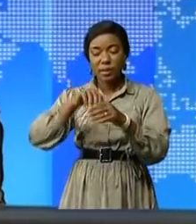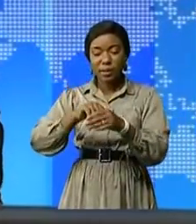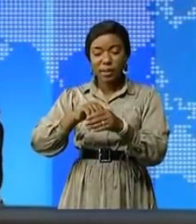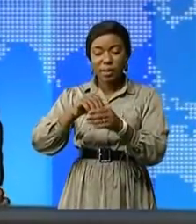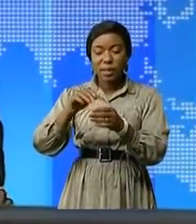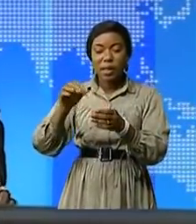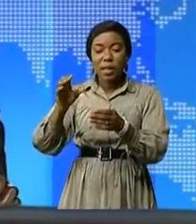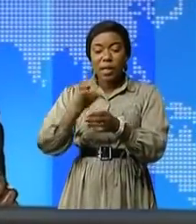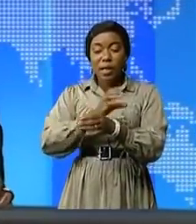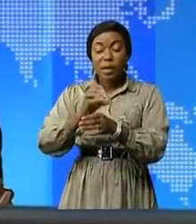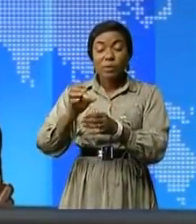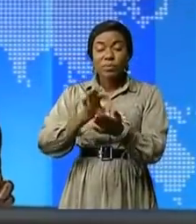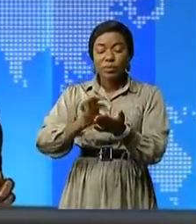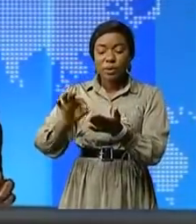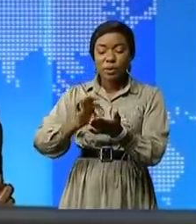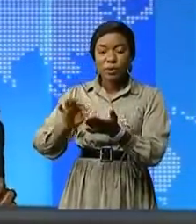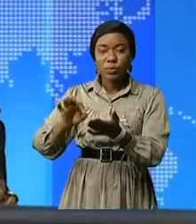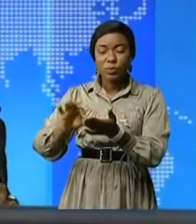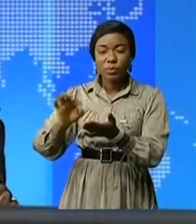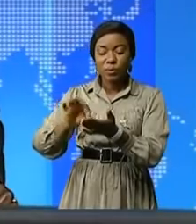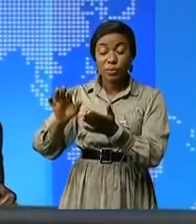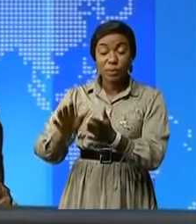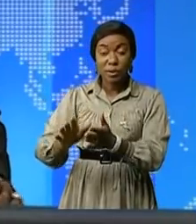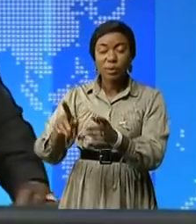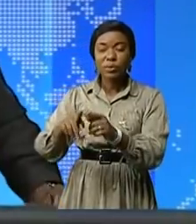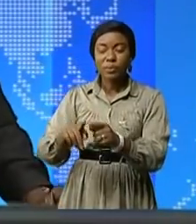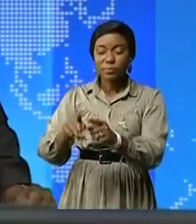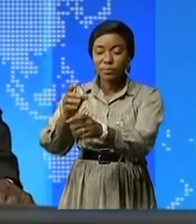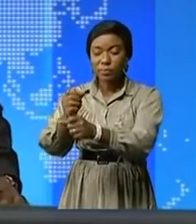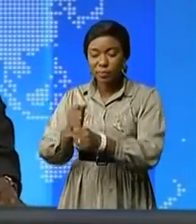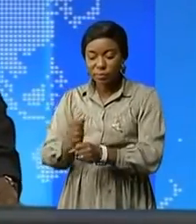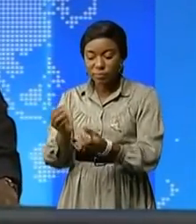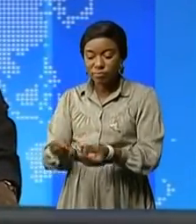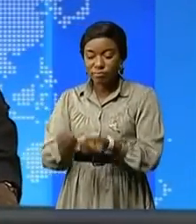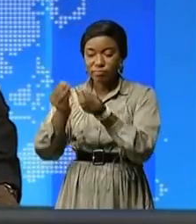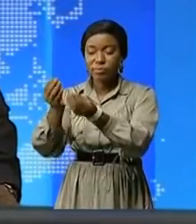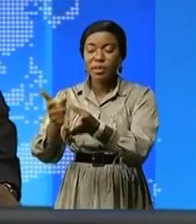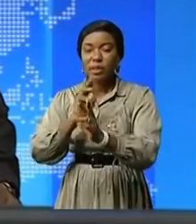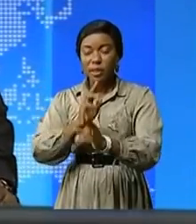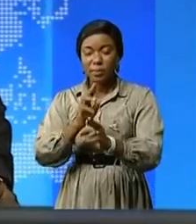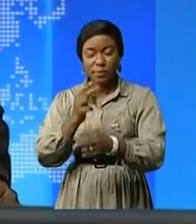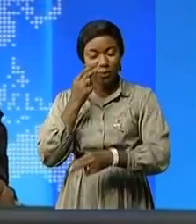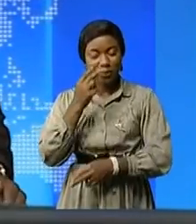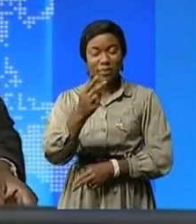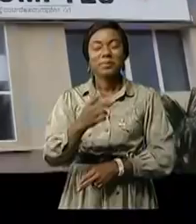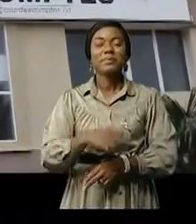gouverneur de province Ilunga Kabamba qui a procédé au dépôt de ce rapport Joël Makiala